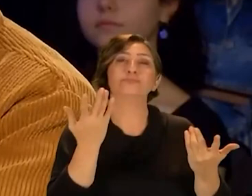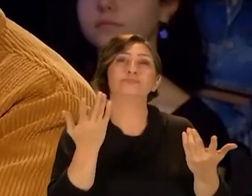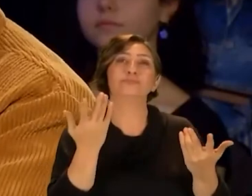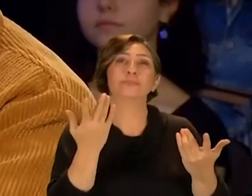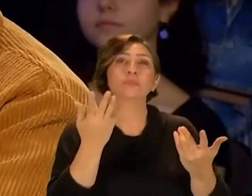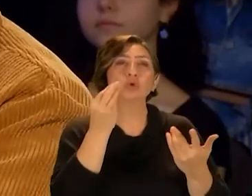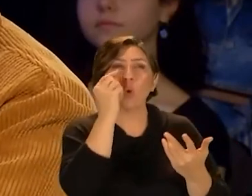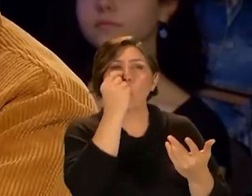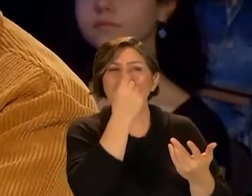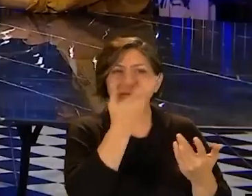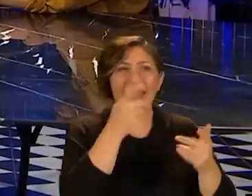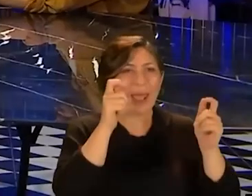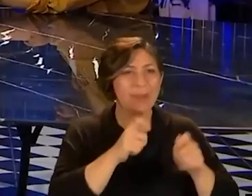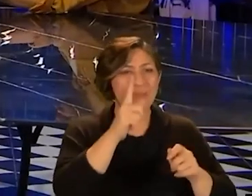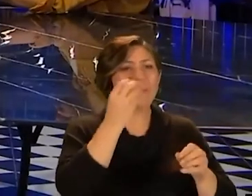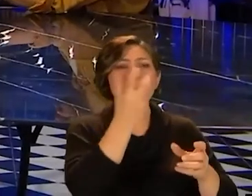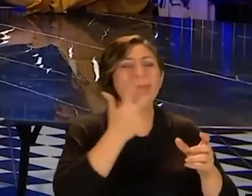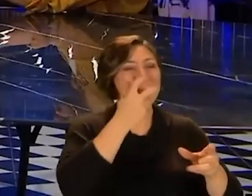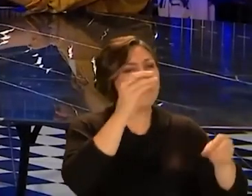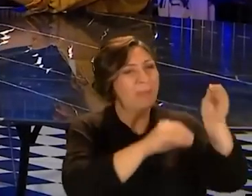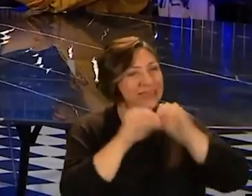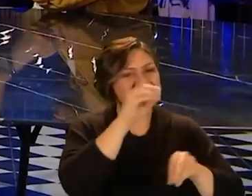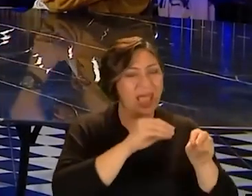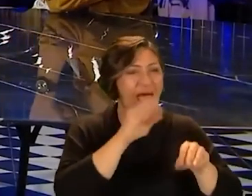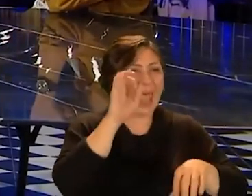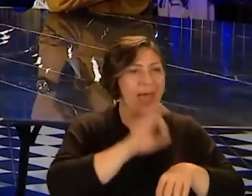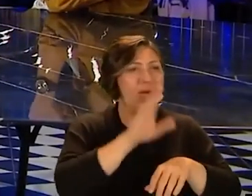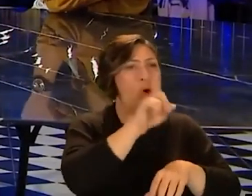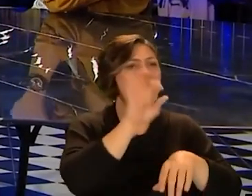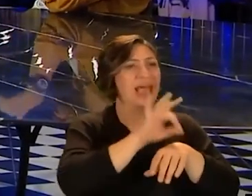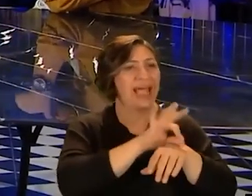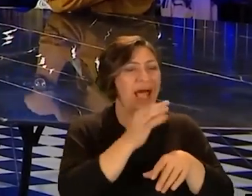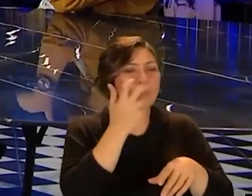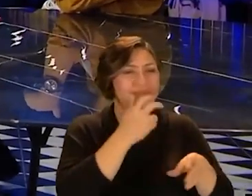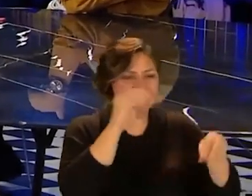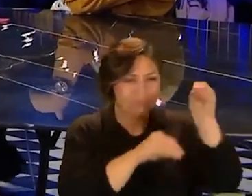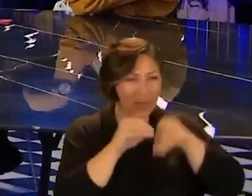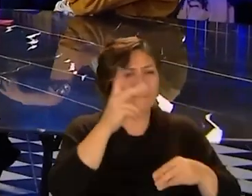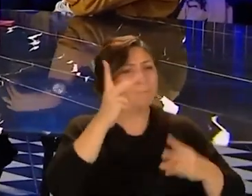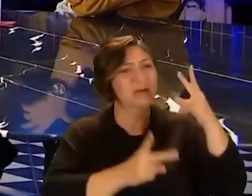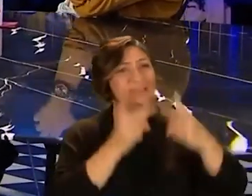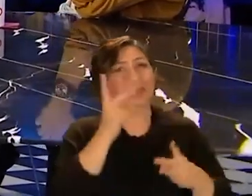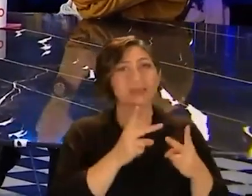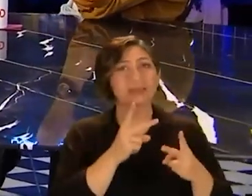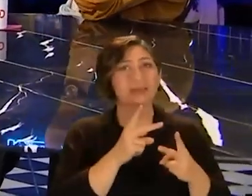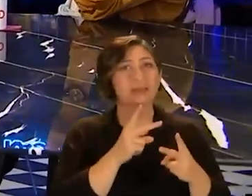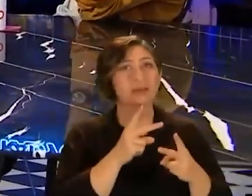işte çok kolaylıkla yapılan bir beste işte hemen 10 dakikada yapılan bir beste bazen